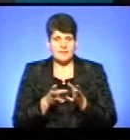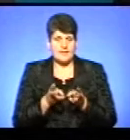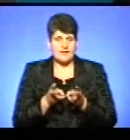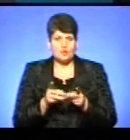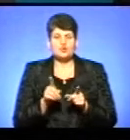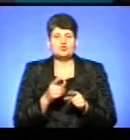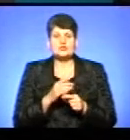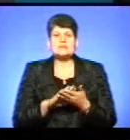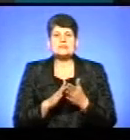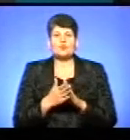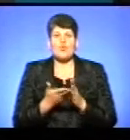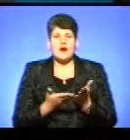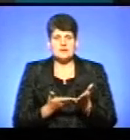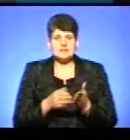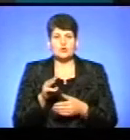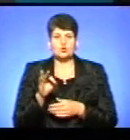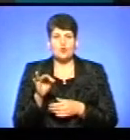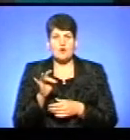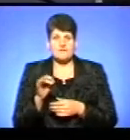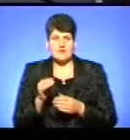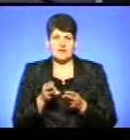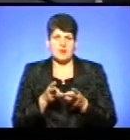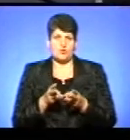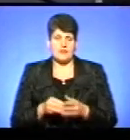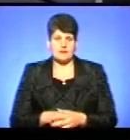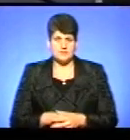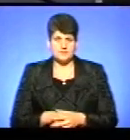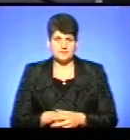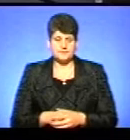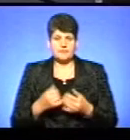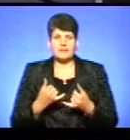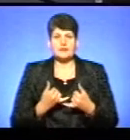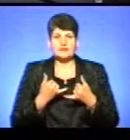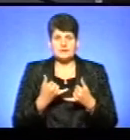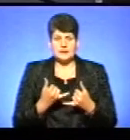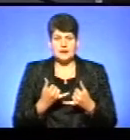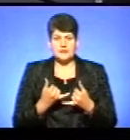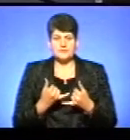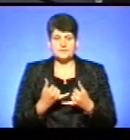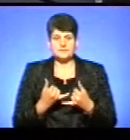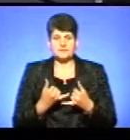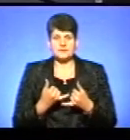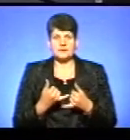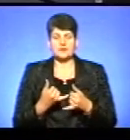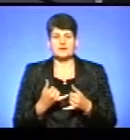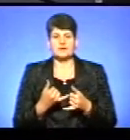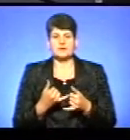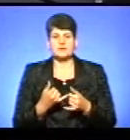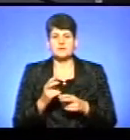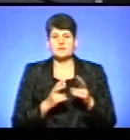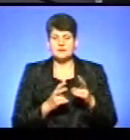ситуації з торф'яними котельнями? Для Тернопіль-містеплокомуненерго існує